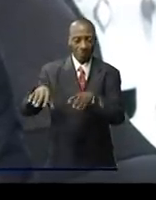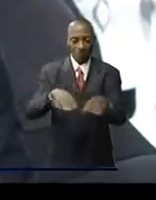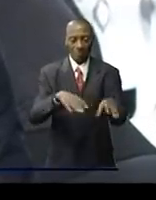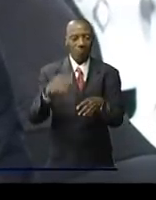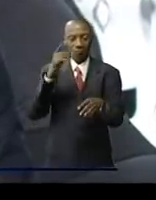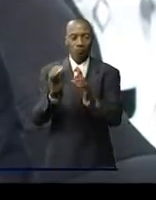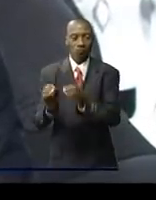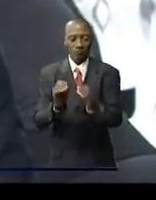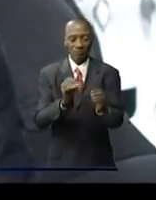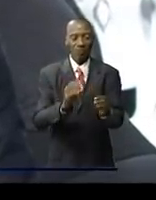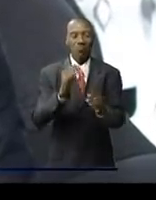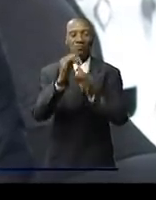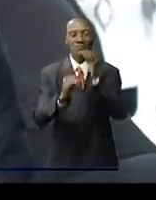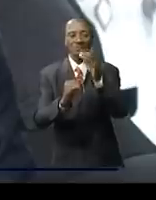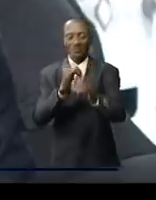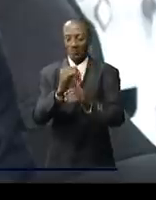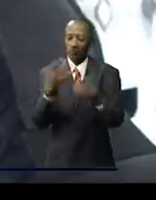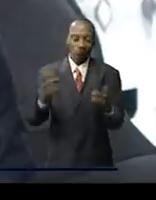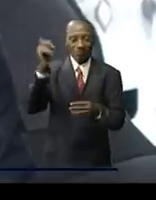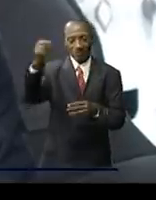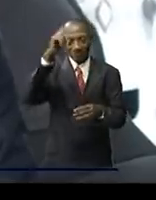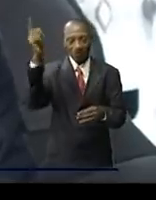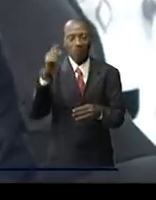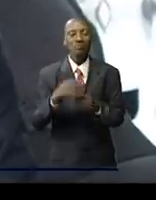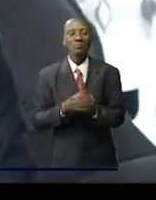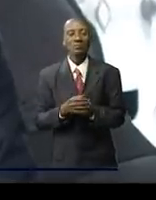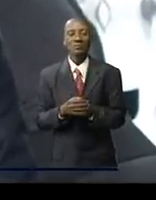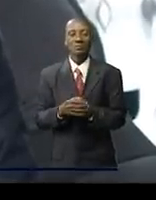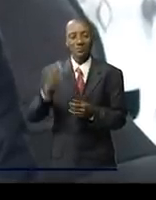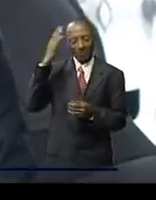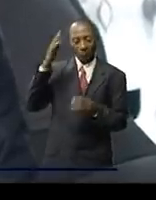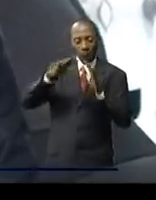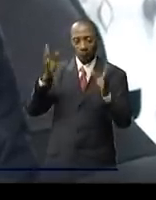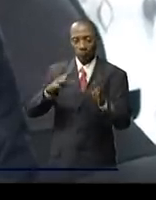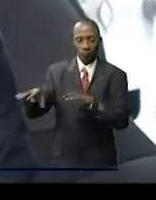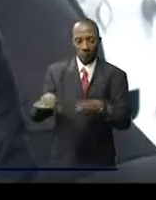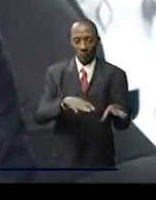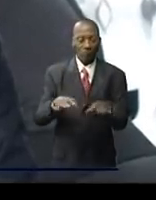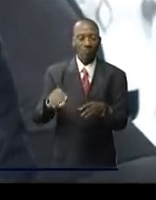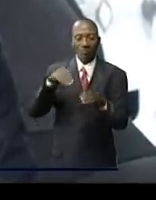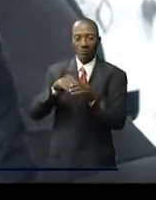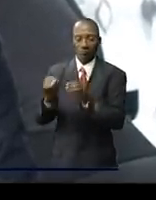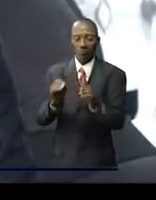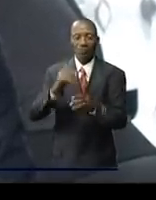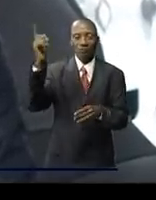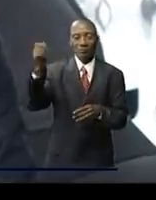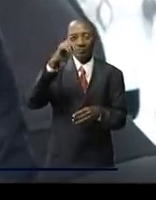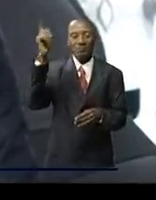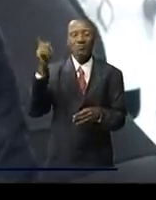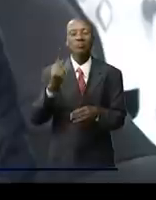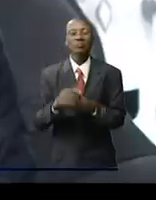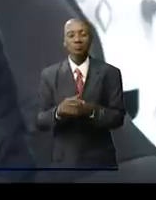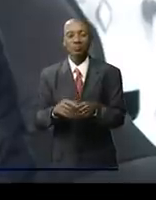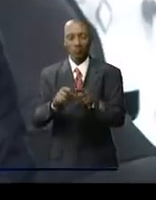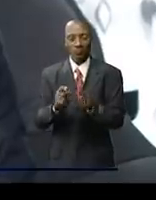internationale S'informer de toutes les activités de l'organisation internationale et que le représentant à son tour va